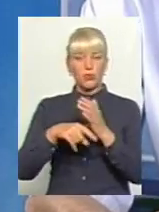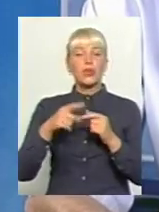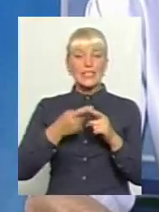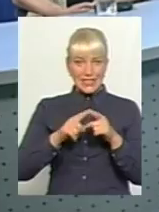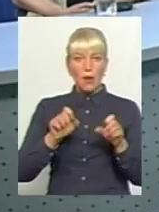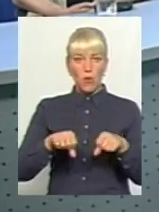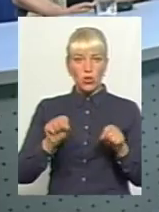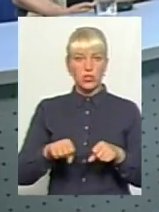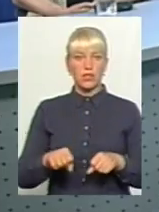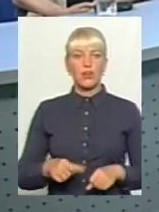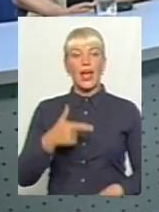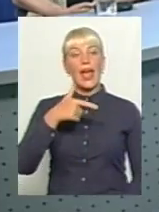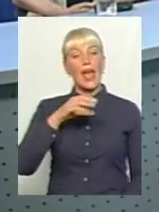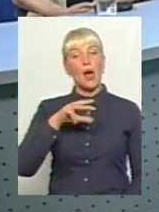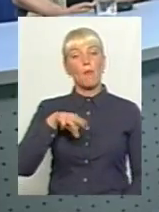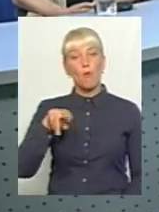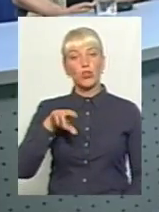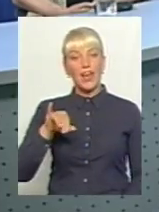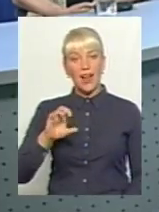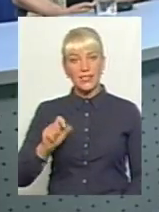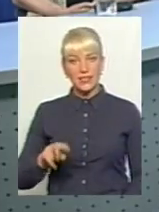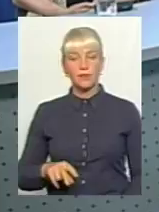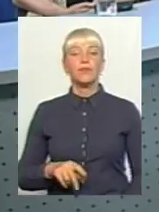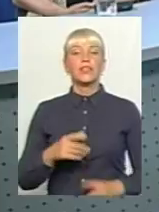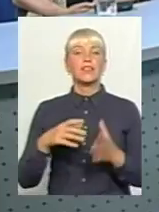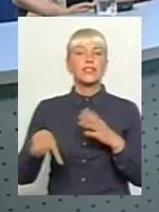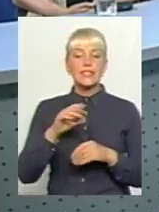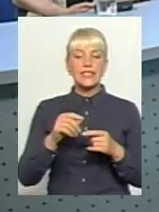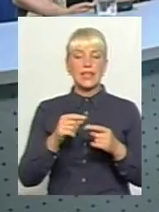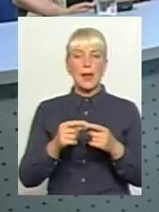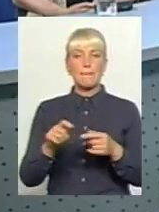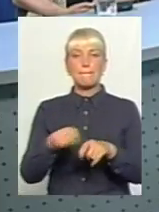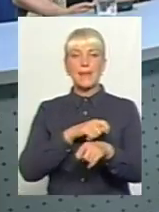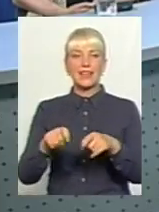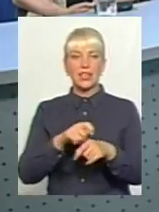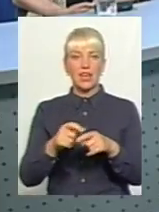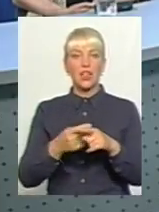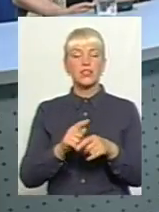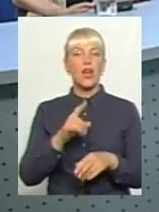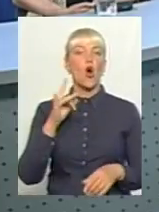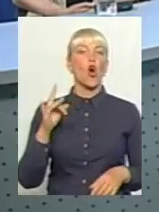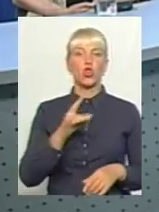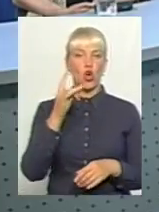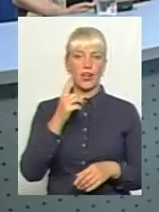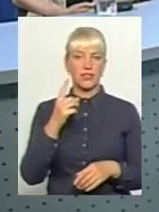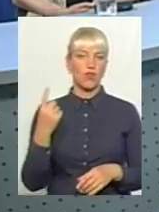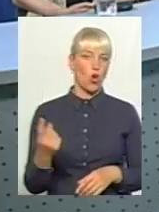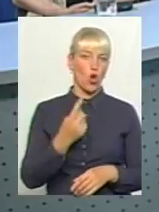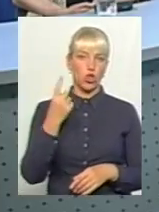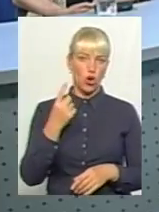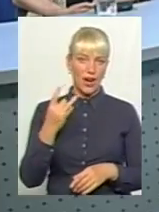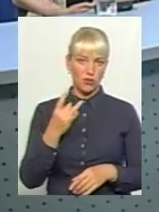спросить. Але гемодіаліз. Всі розхідні матеріали одноразові. Ось. Одноразові.